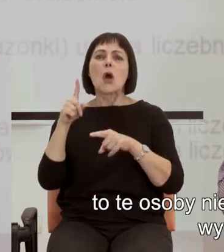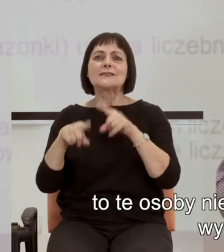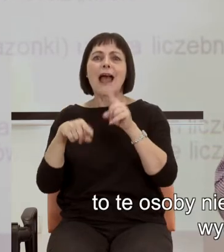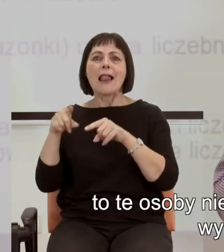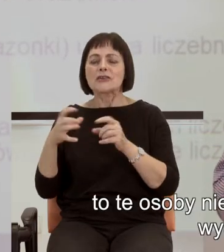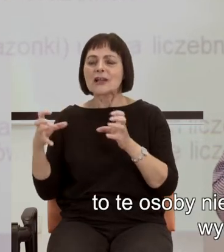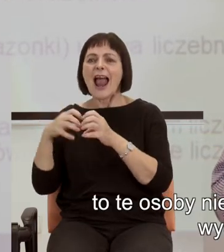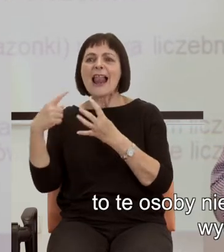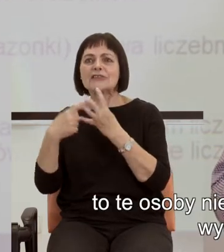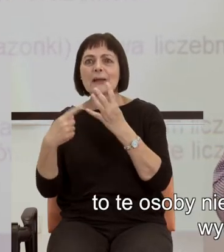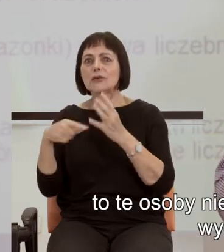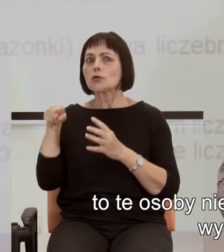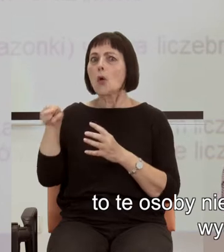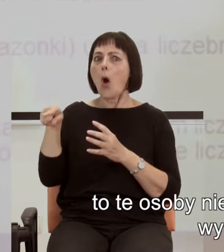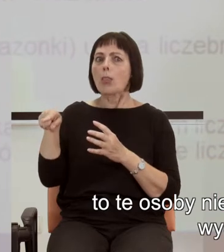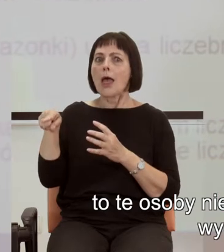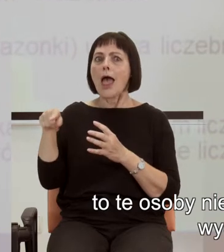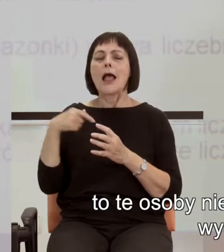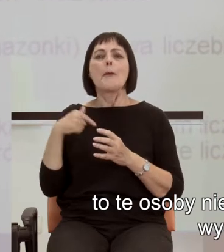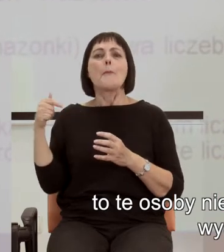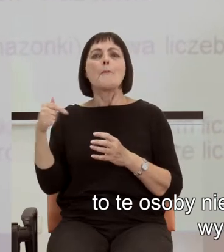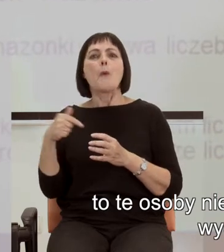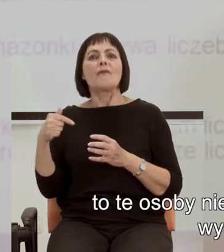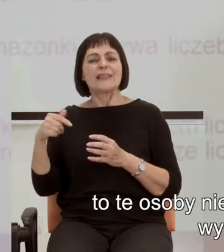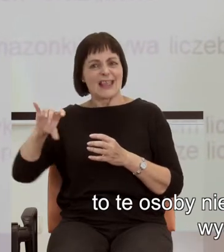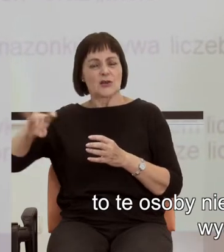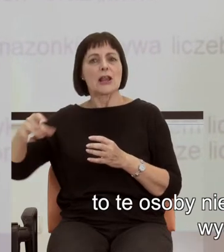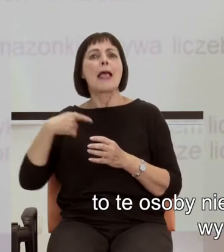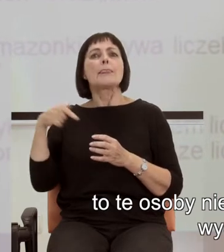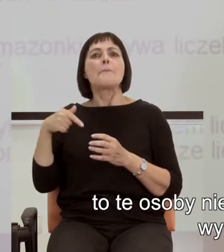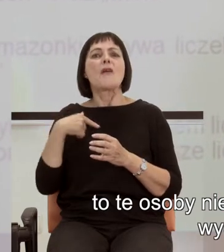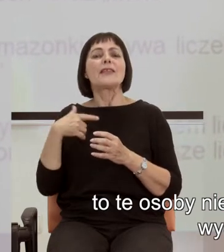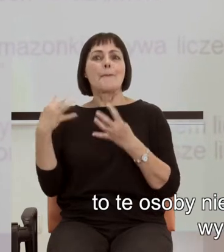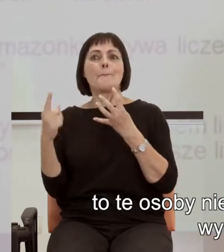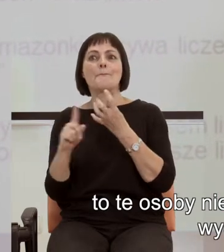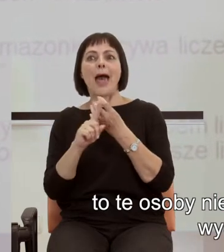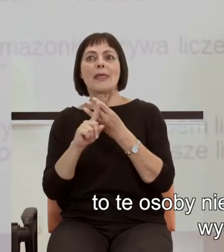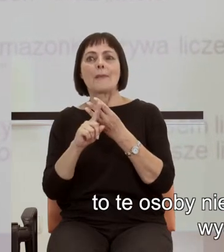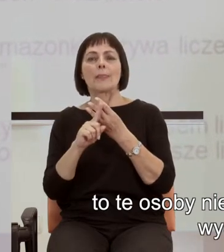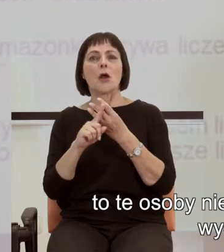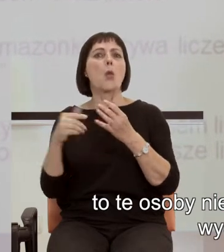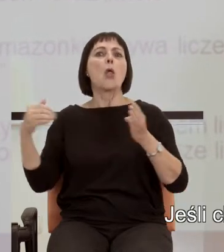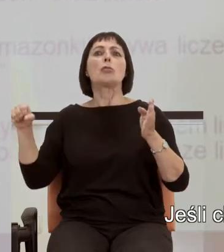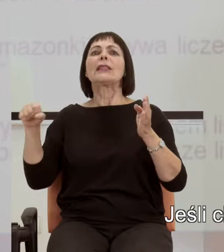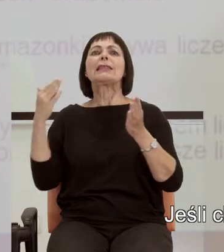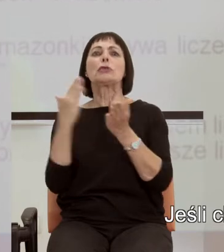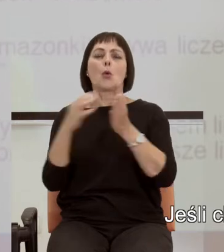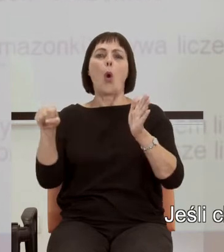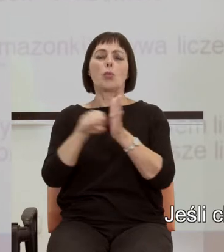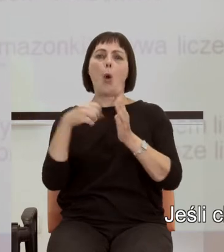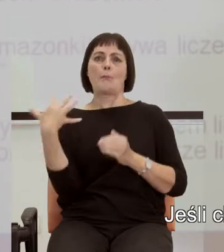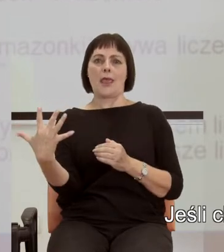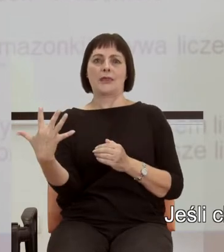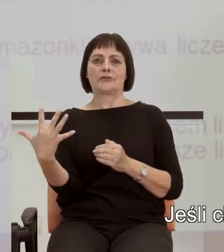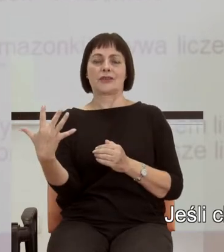osoby nie powinny na przykład w przypadku munduruku wychodzić swoją arytmetyką poza pięć. No,